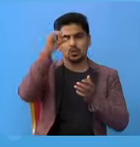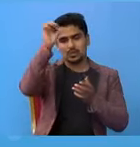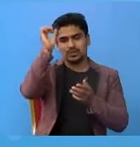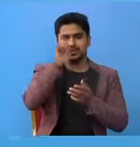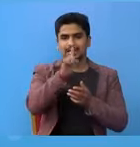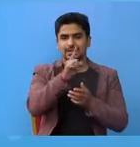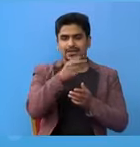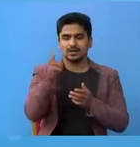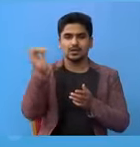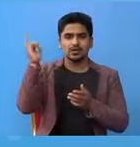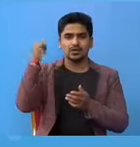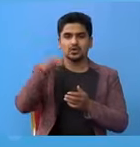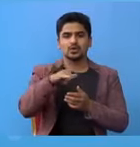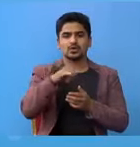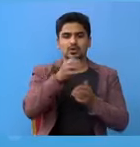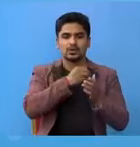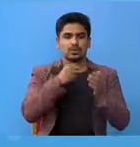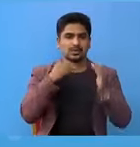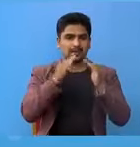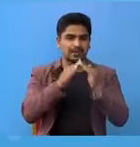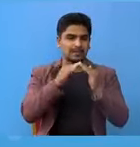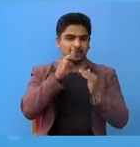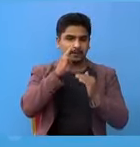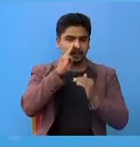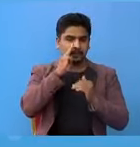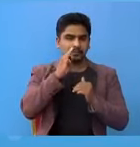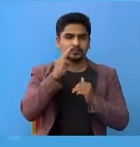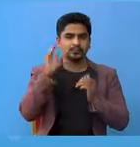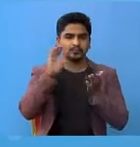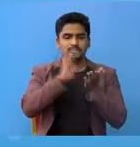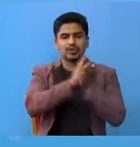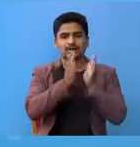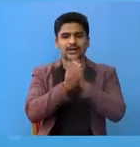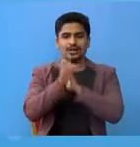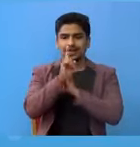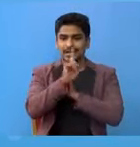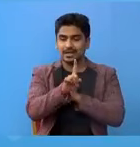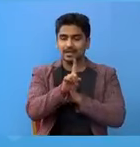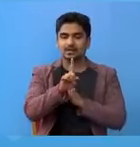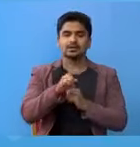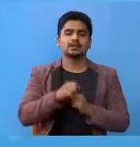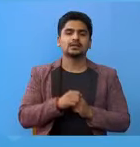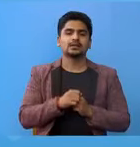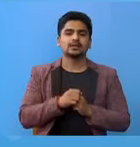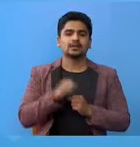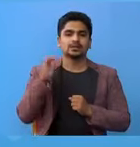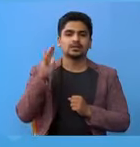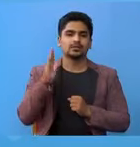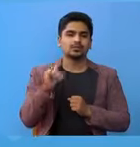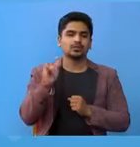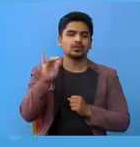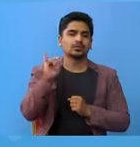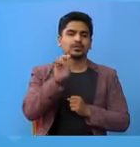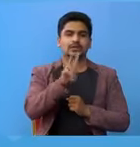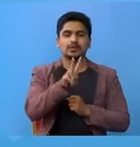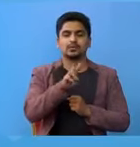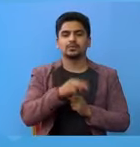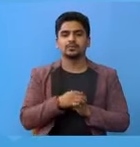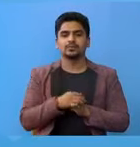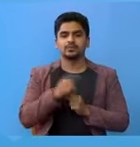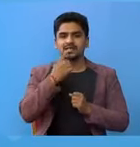जना डडेल दुरा अस्पताल प्रयुक्साला डडेल दुरा मां वैतडी का एक जना रो डोटी का दुई जना